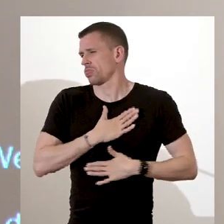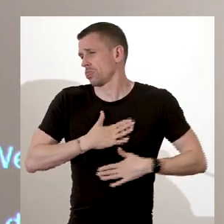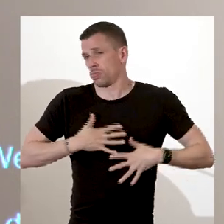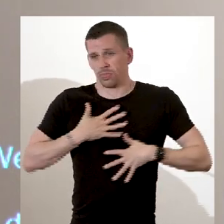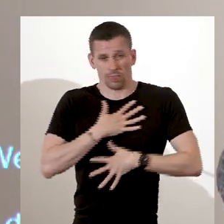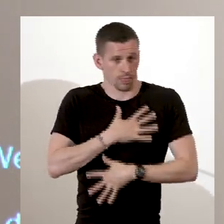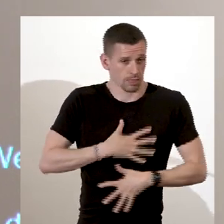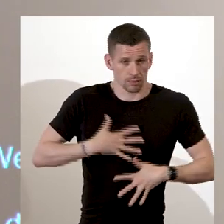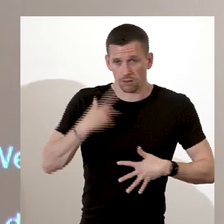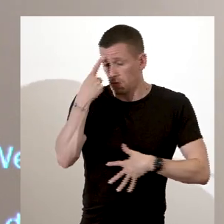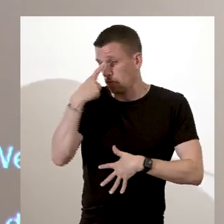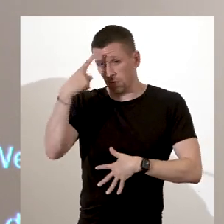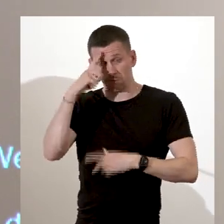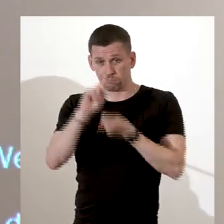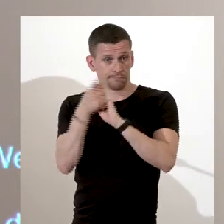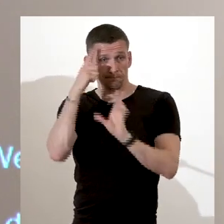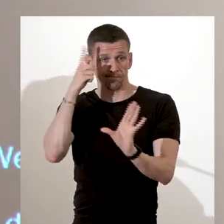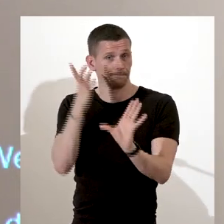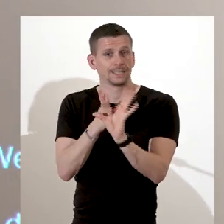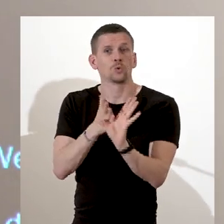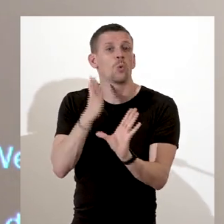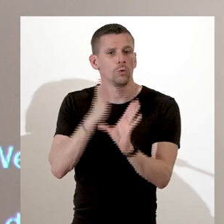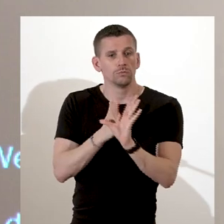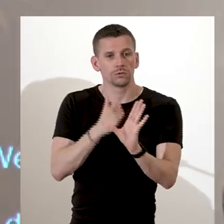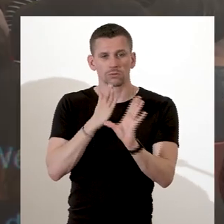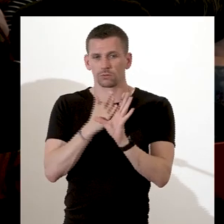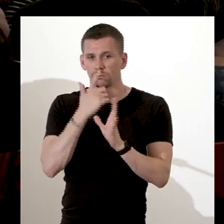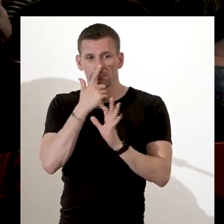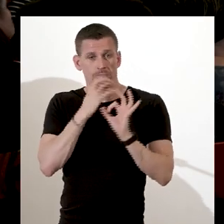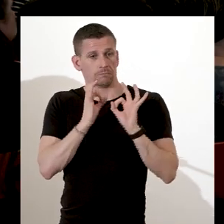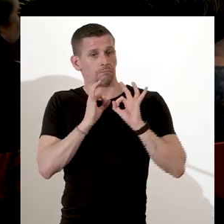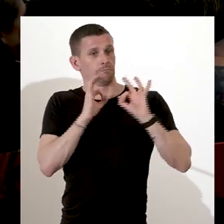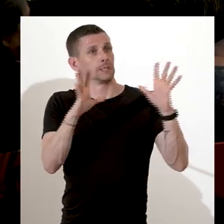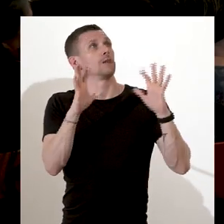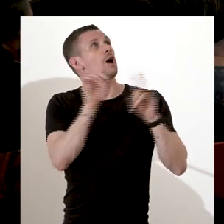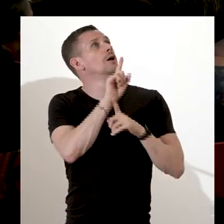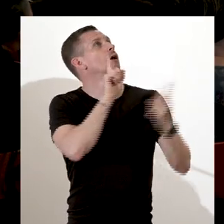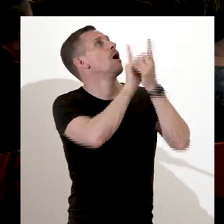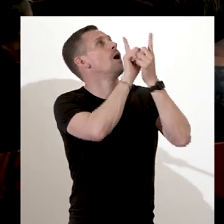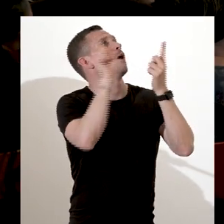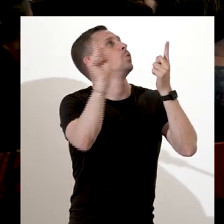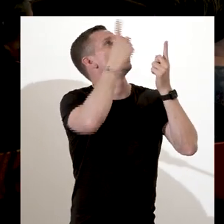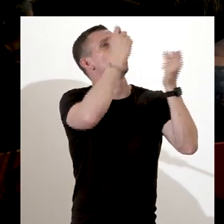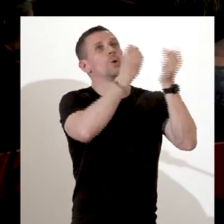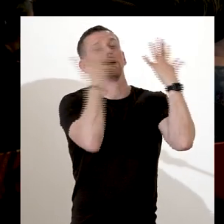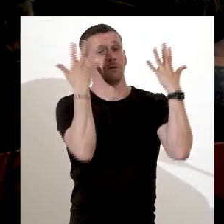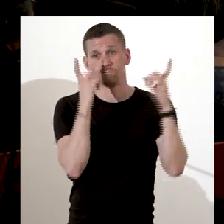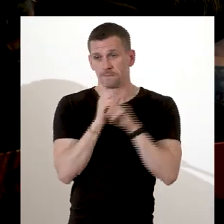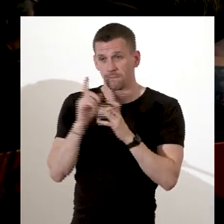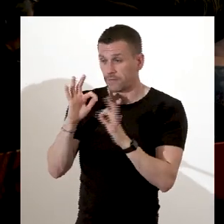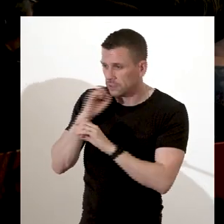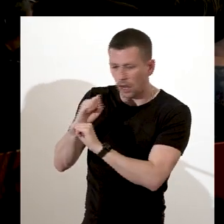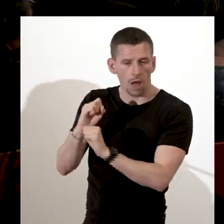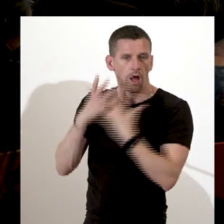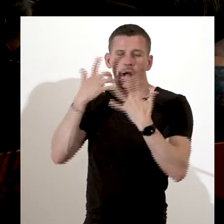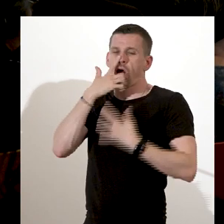psychosomatique qu'il va identifier comme une sorte de révélation divine, une révélation divine, un choc au corps, un choc moral qu